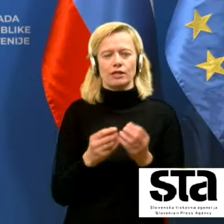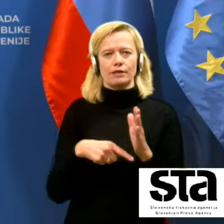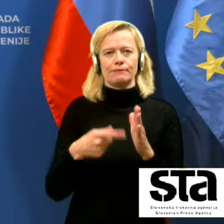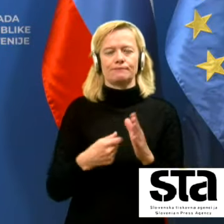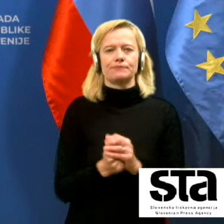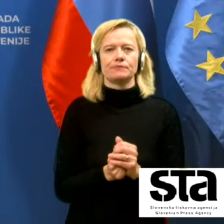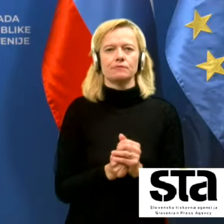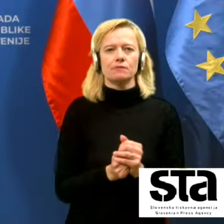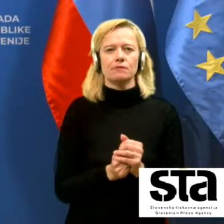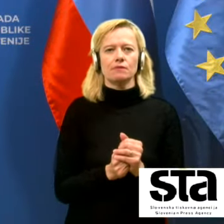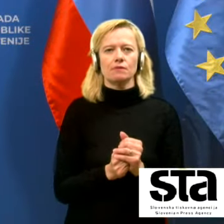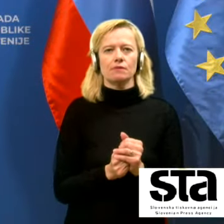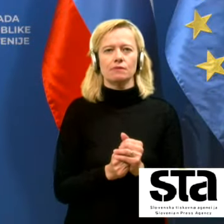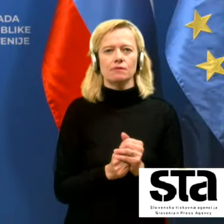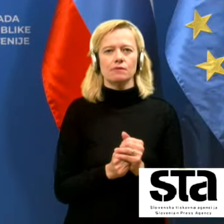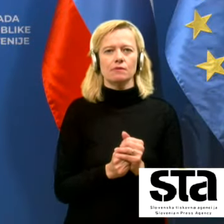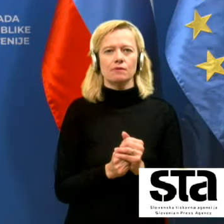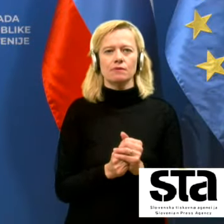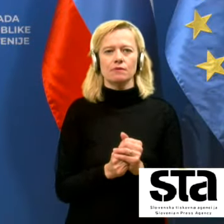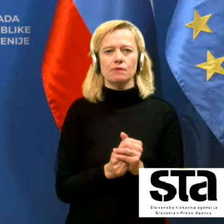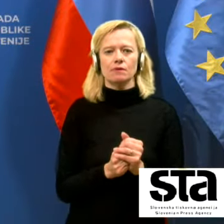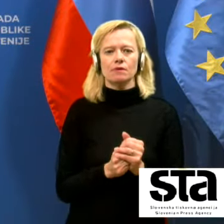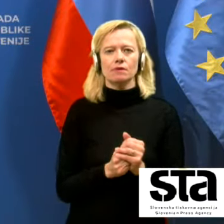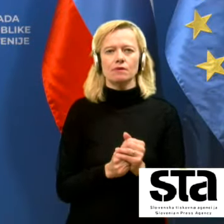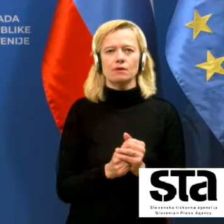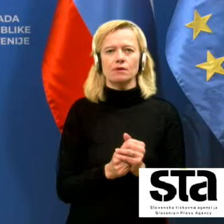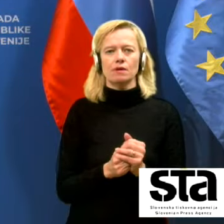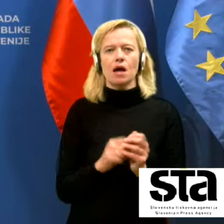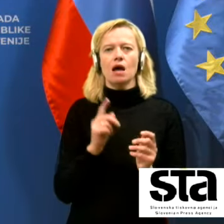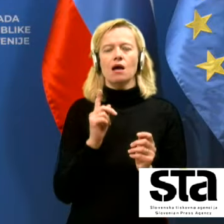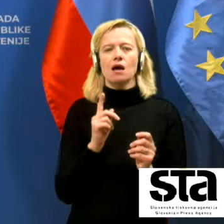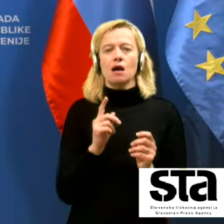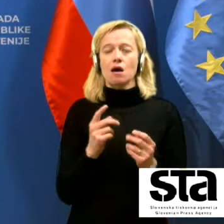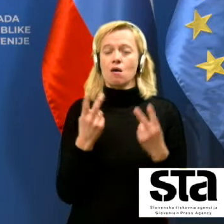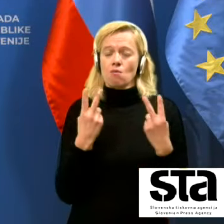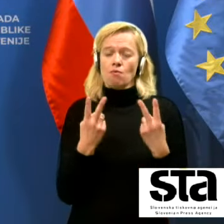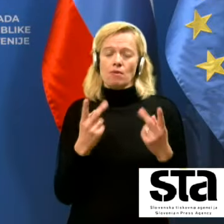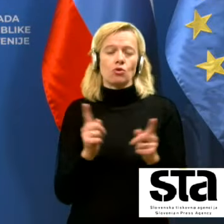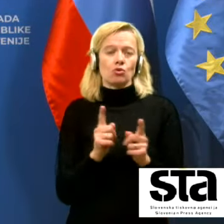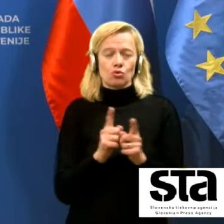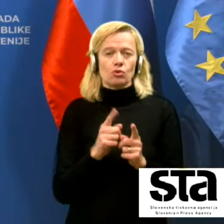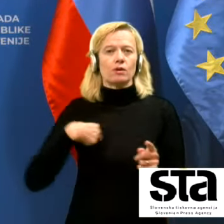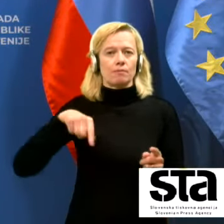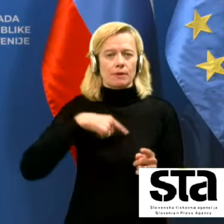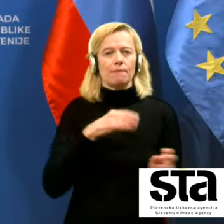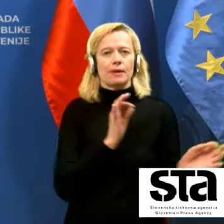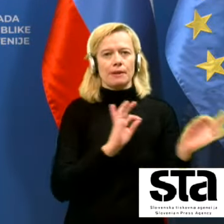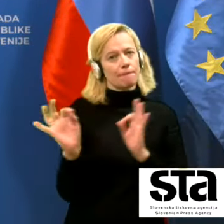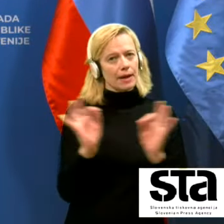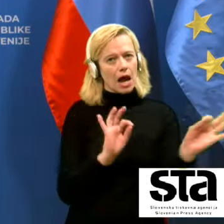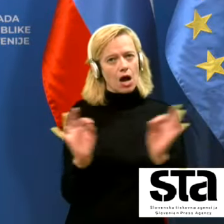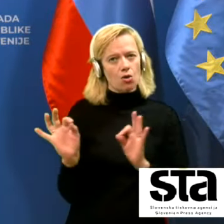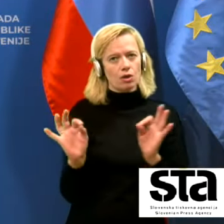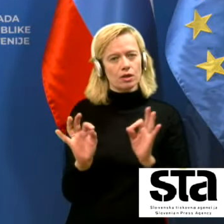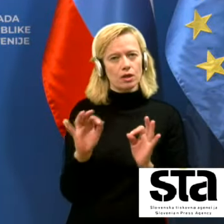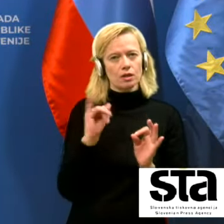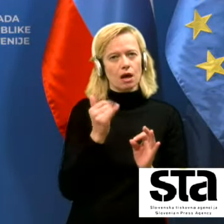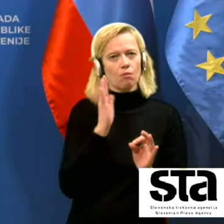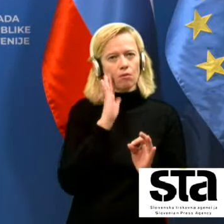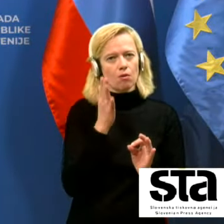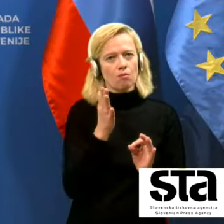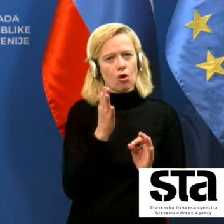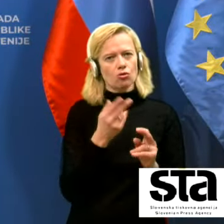To, kar je pa tudi z mojega stališča pomembno, pa je sveda, da smo pripravljeni in da bomo res, čim bojo na